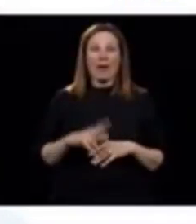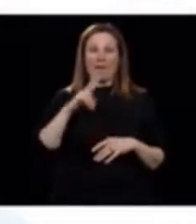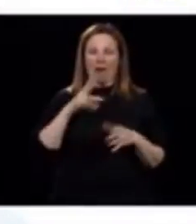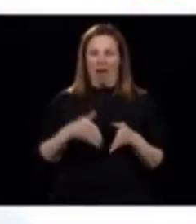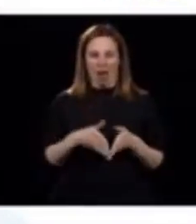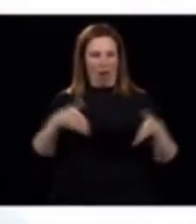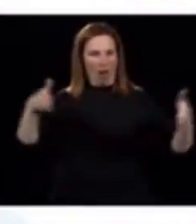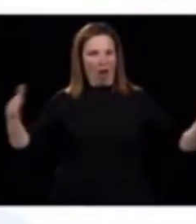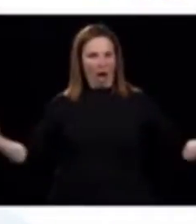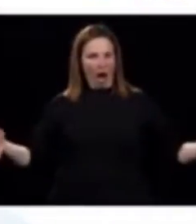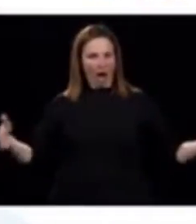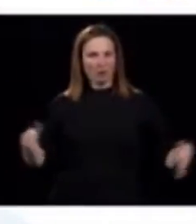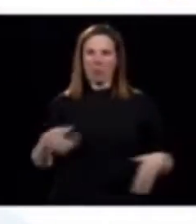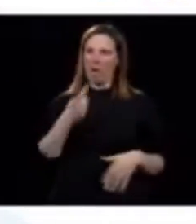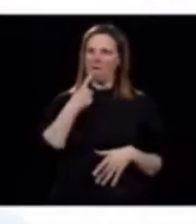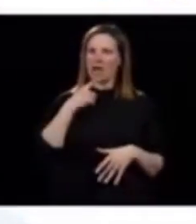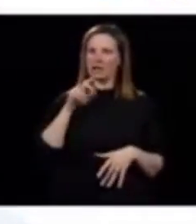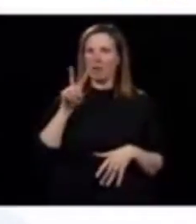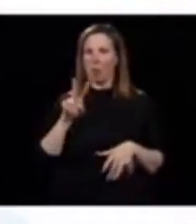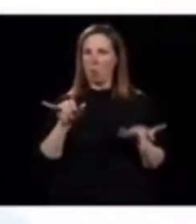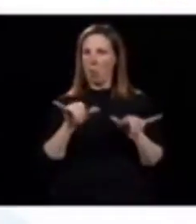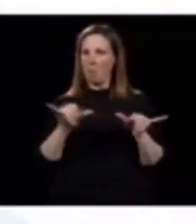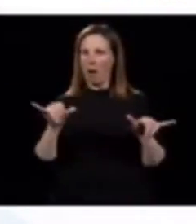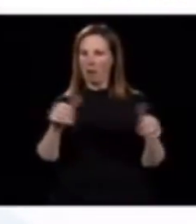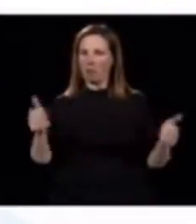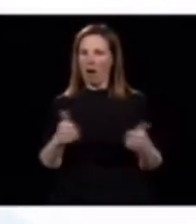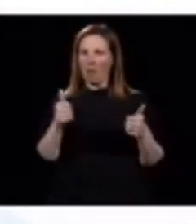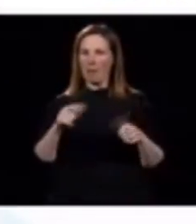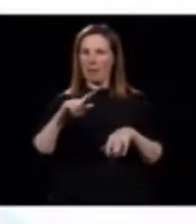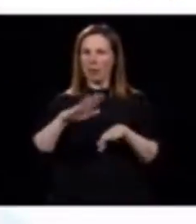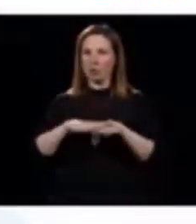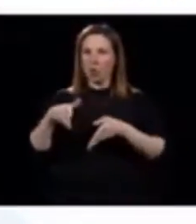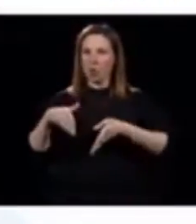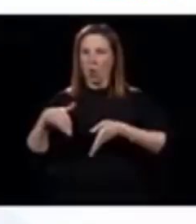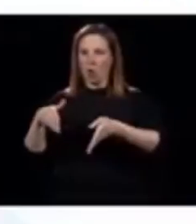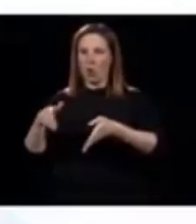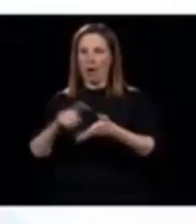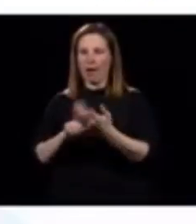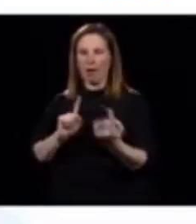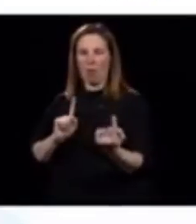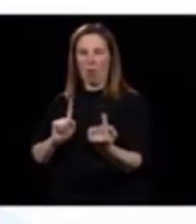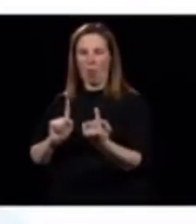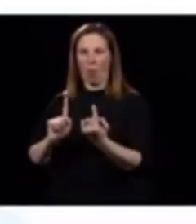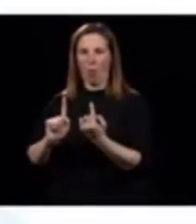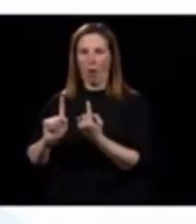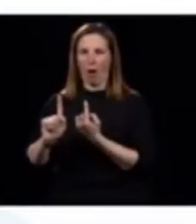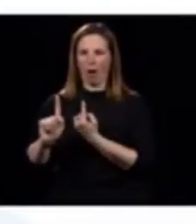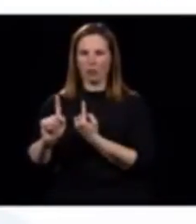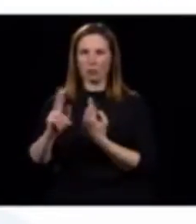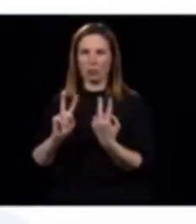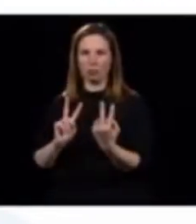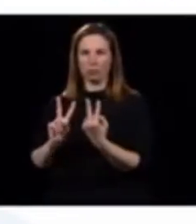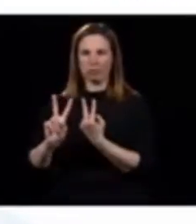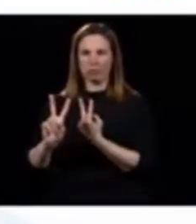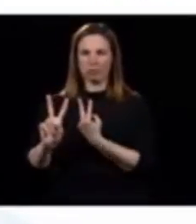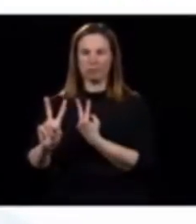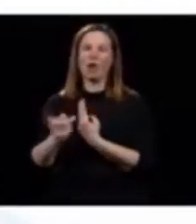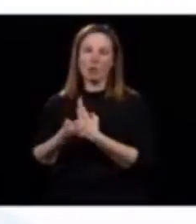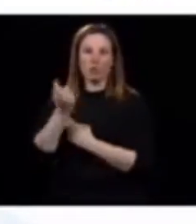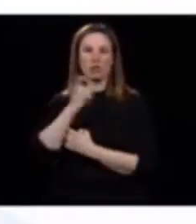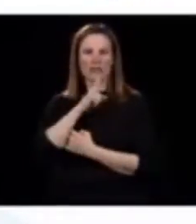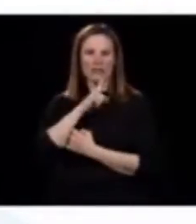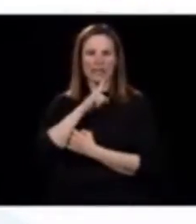large, plus facile de garder le 2 m. Parfois, sur le trottoir, quand un couple rencontre un autre couple,'est plus difficile. Donc,